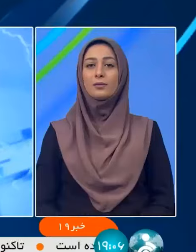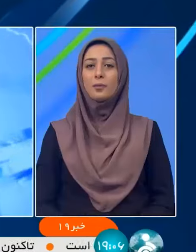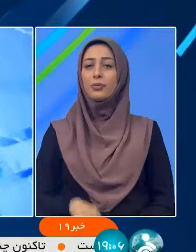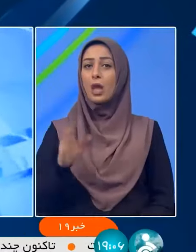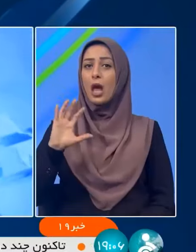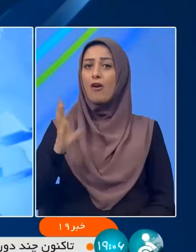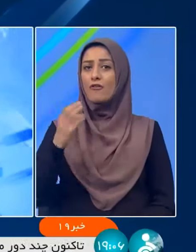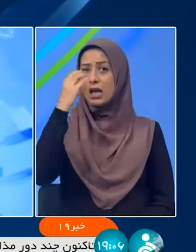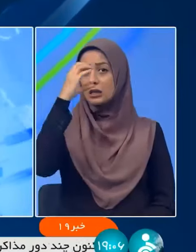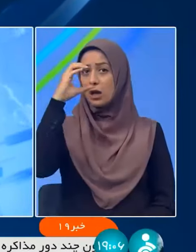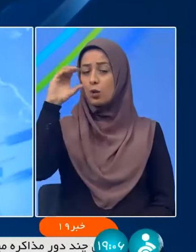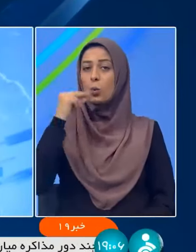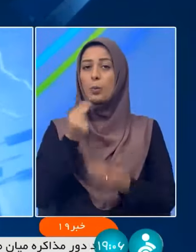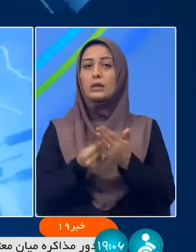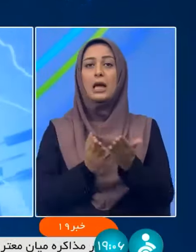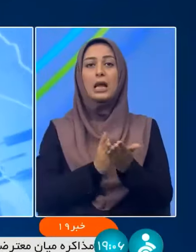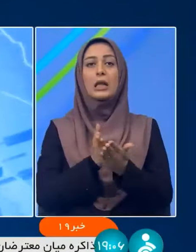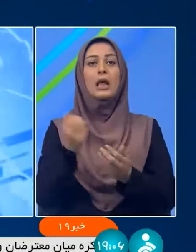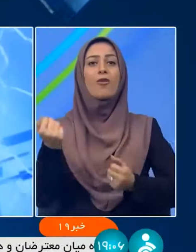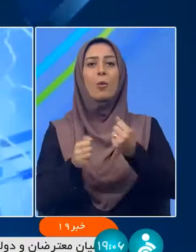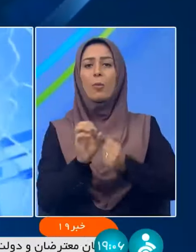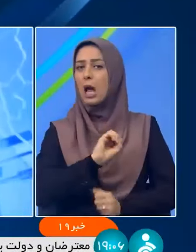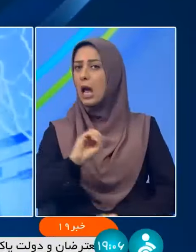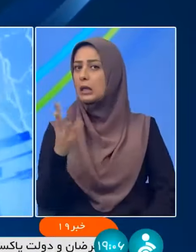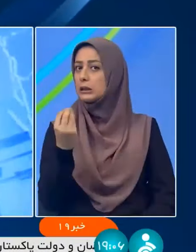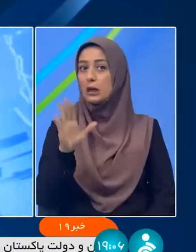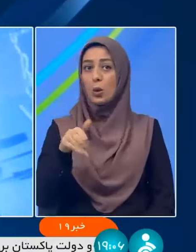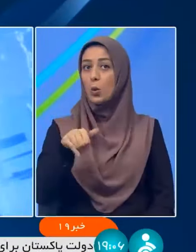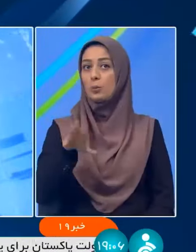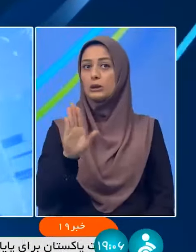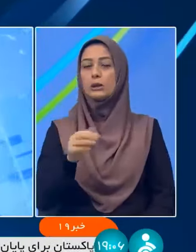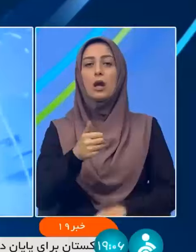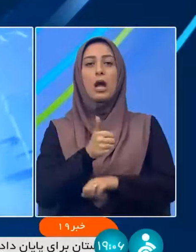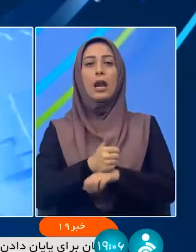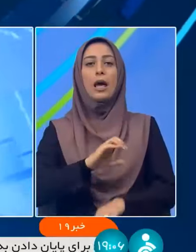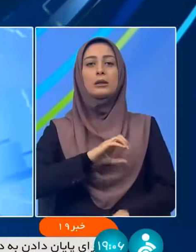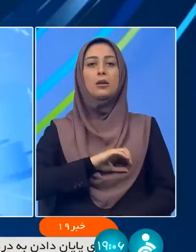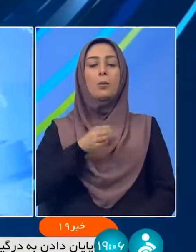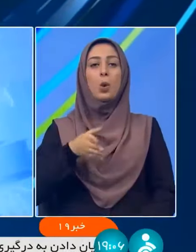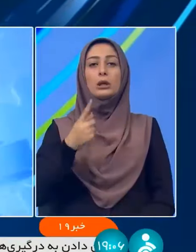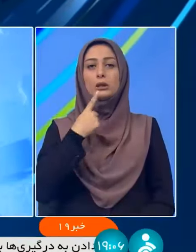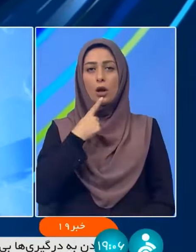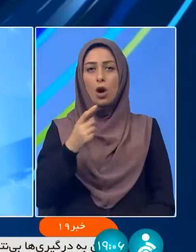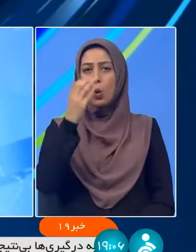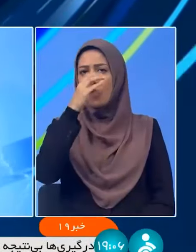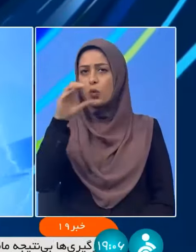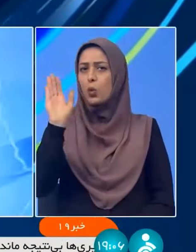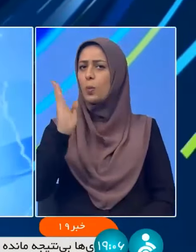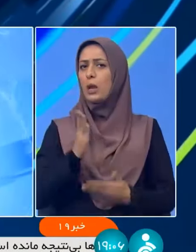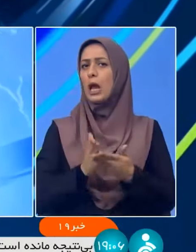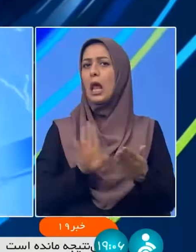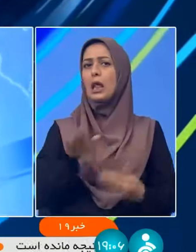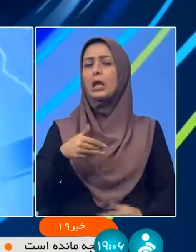وضع دوربین های سبت تخلف خود روها اصلا خوب نیست رئیس پولیس راهور گفت علاوه بر کمبود شدید دوربین های سبت